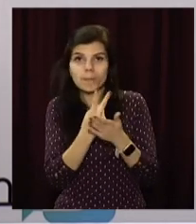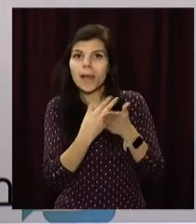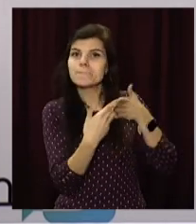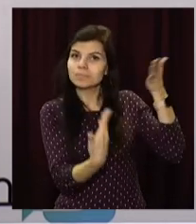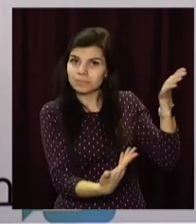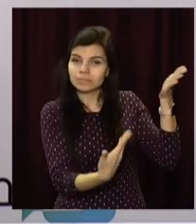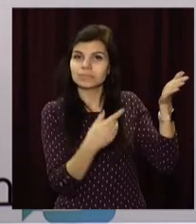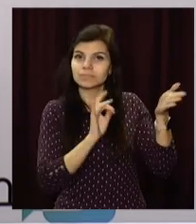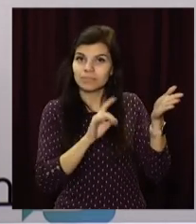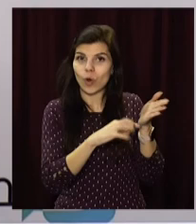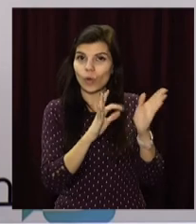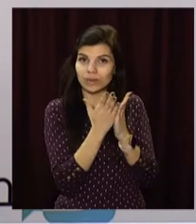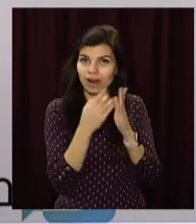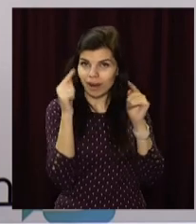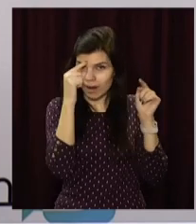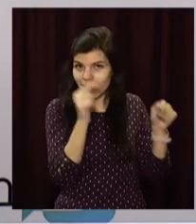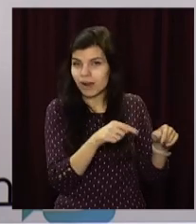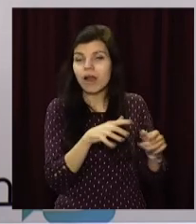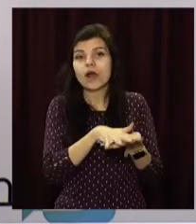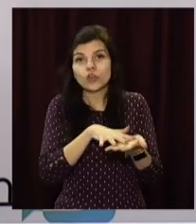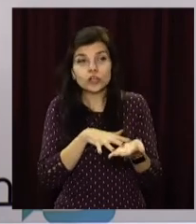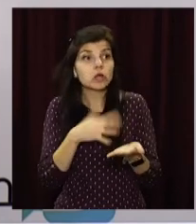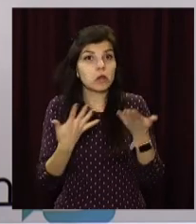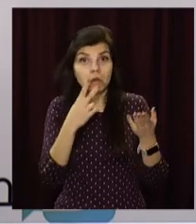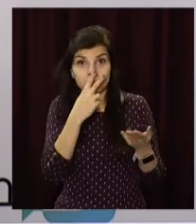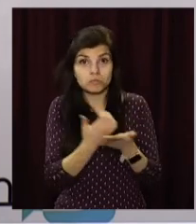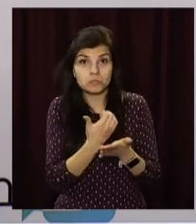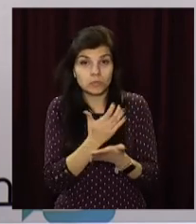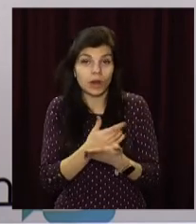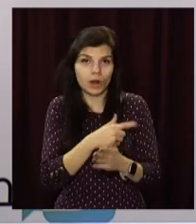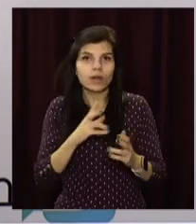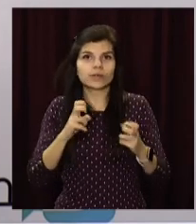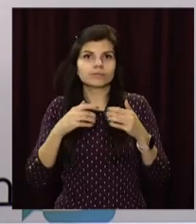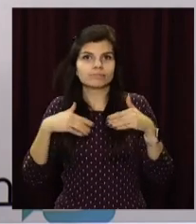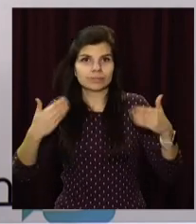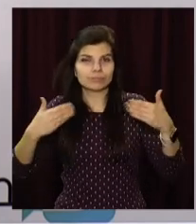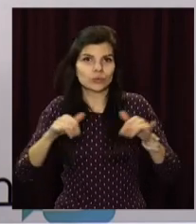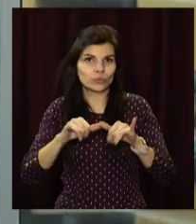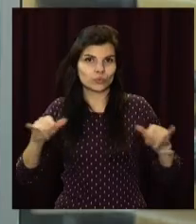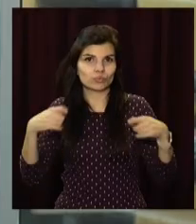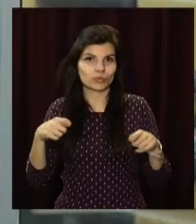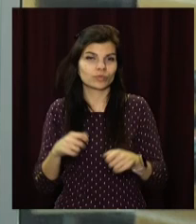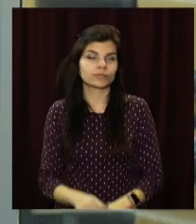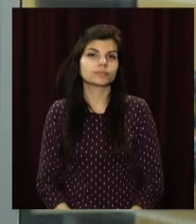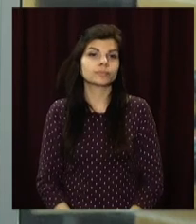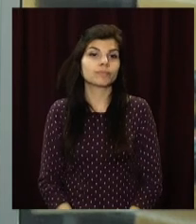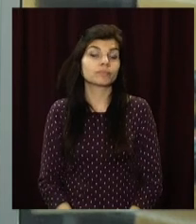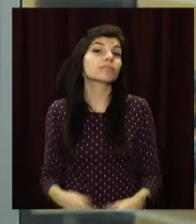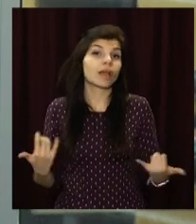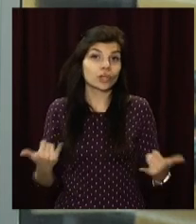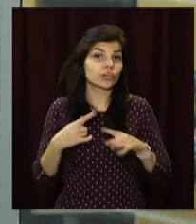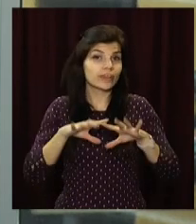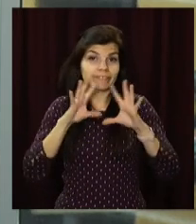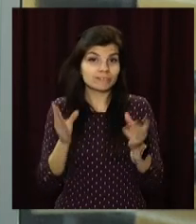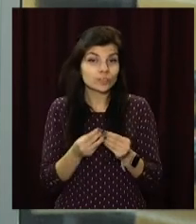І далі займатися прасуванням комерційного тиражу. А на цьому це